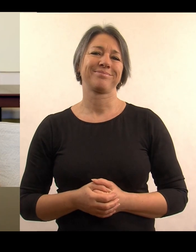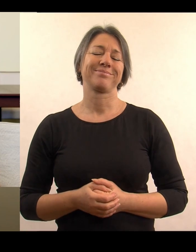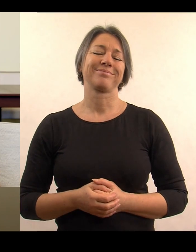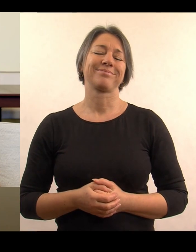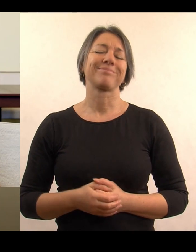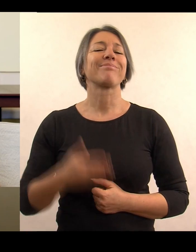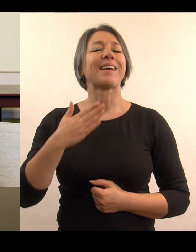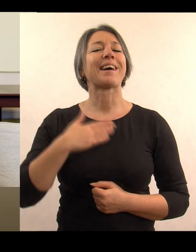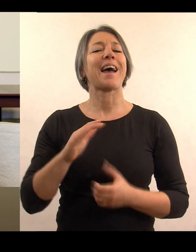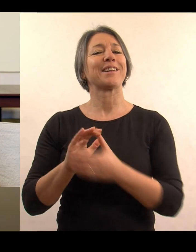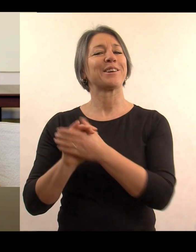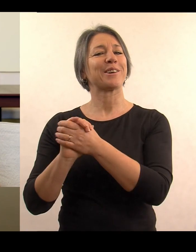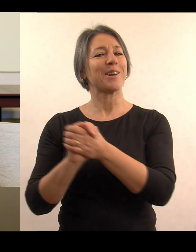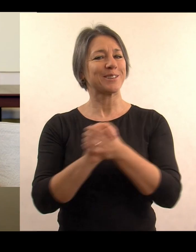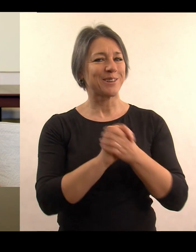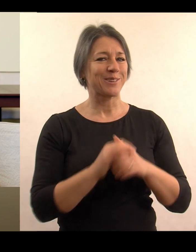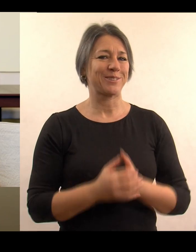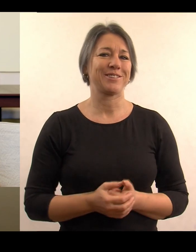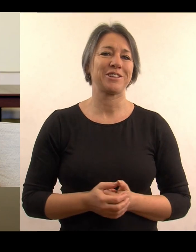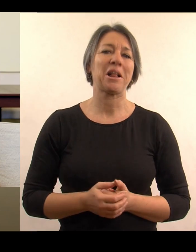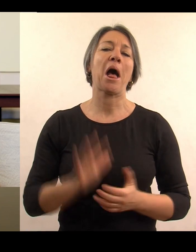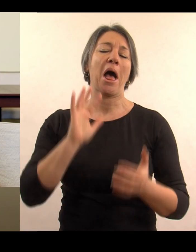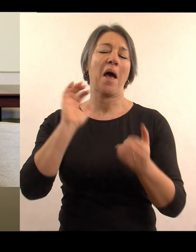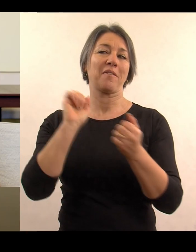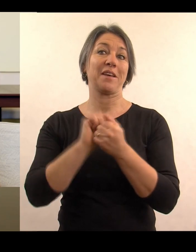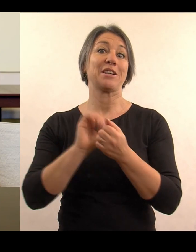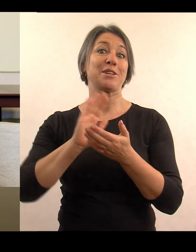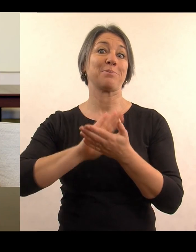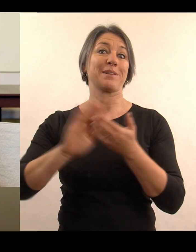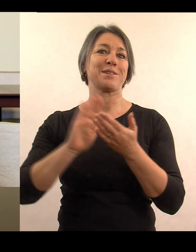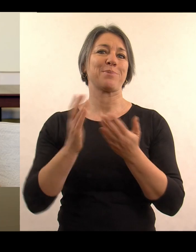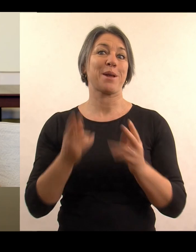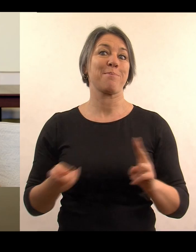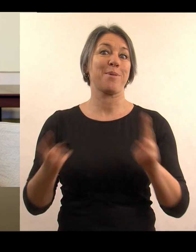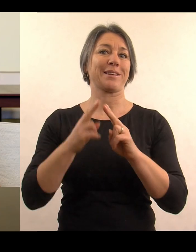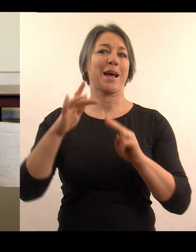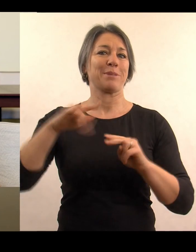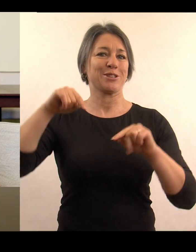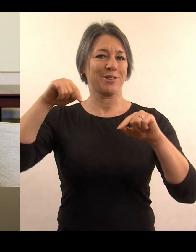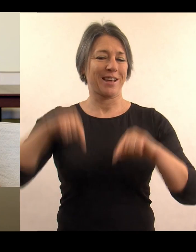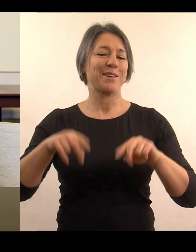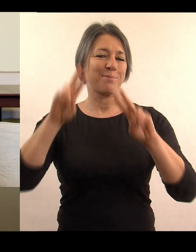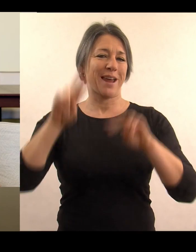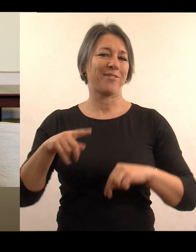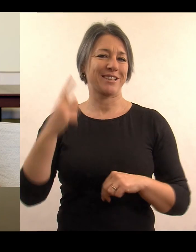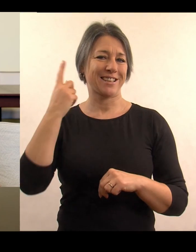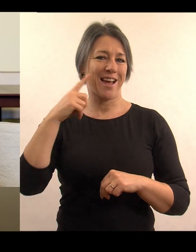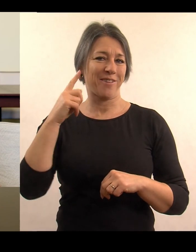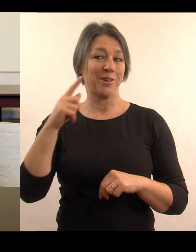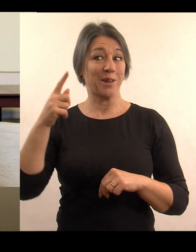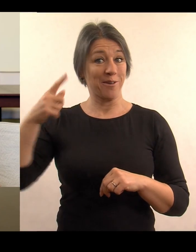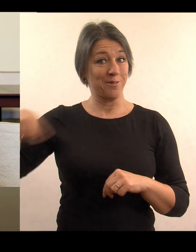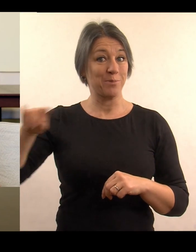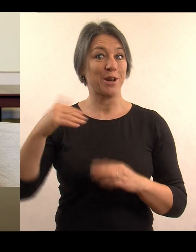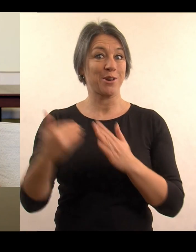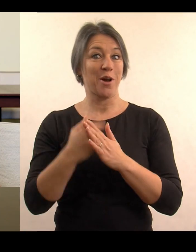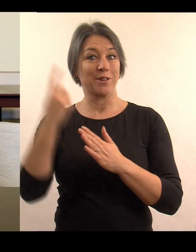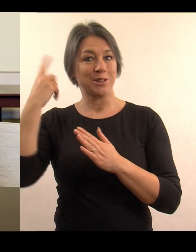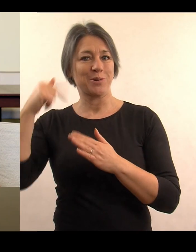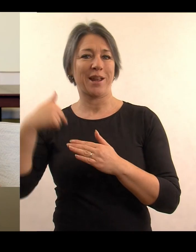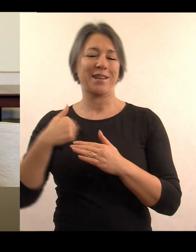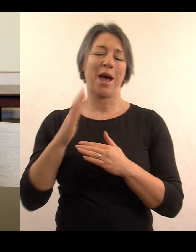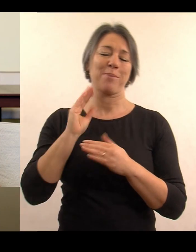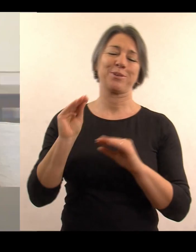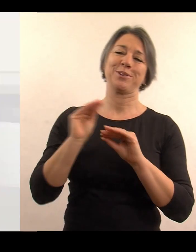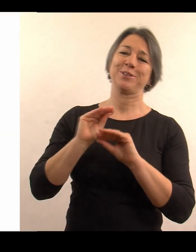rozloučil a doufám, že se s vámi setkám zde na fakultě, kdy vy budete v pozici studentů a já budu v